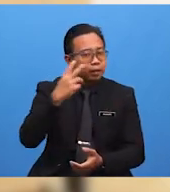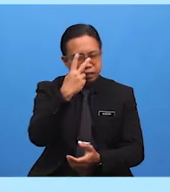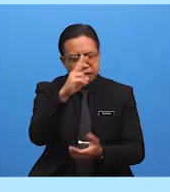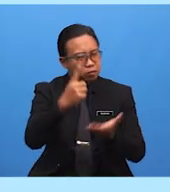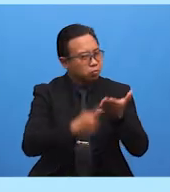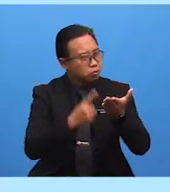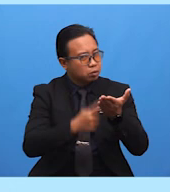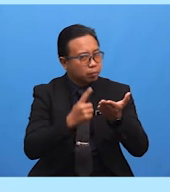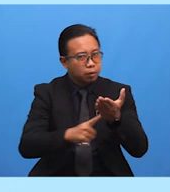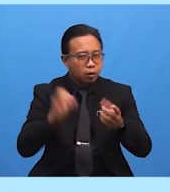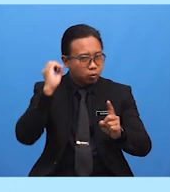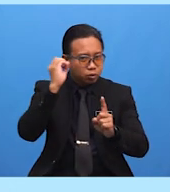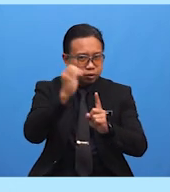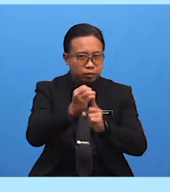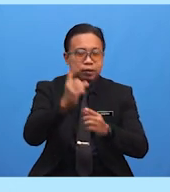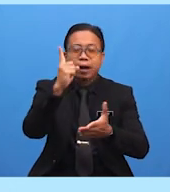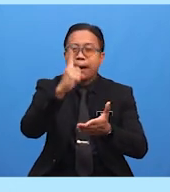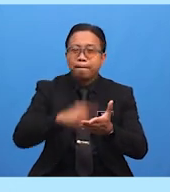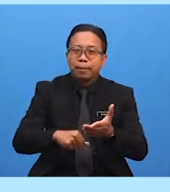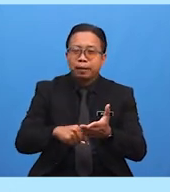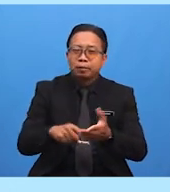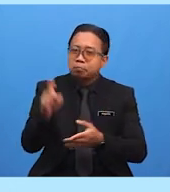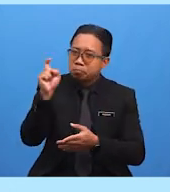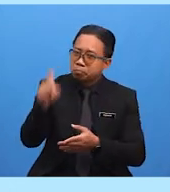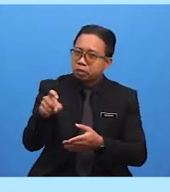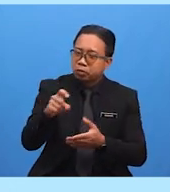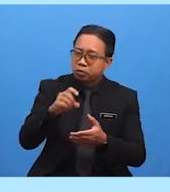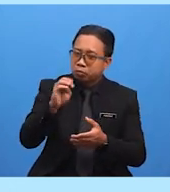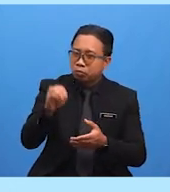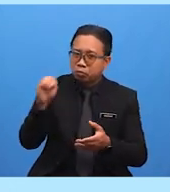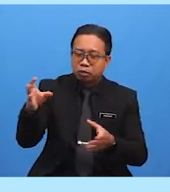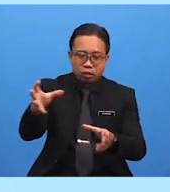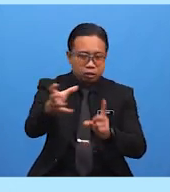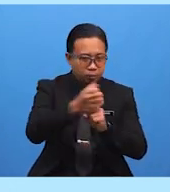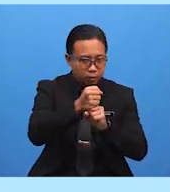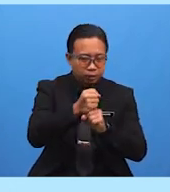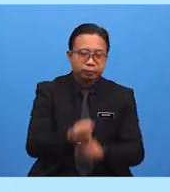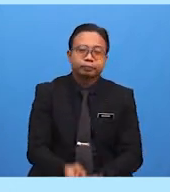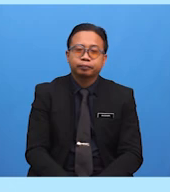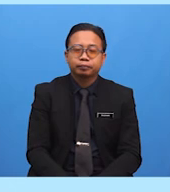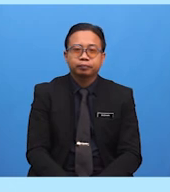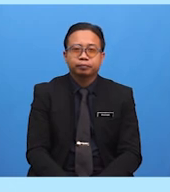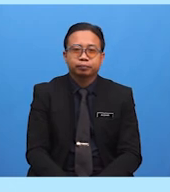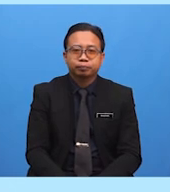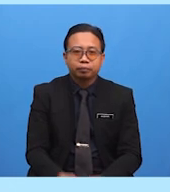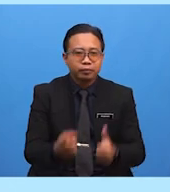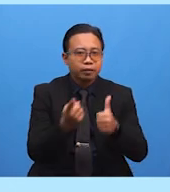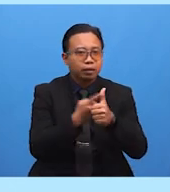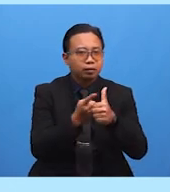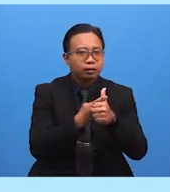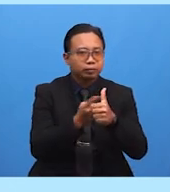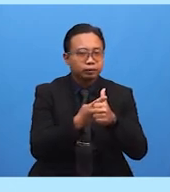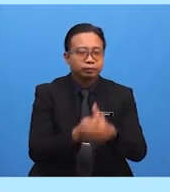semak objektif apa yang perlu murid-murid capai Pertama,